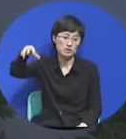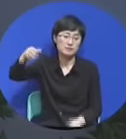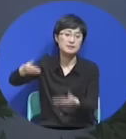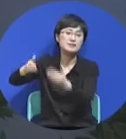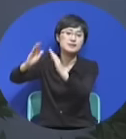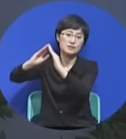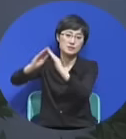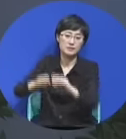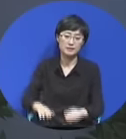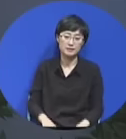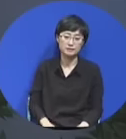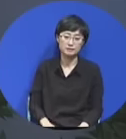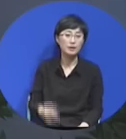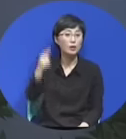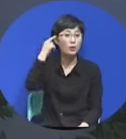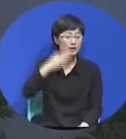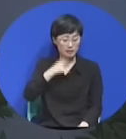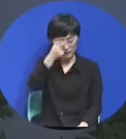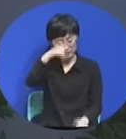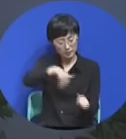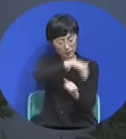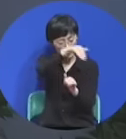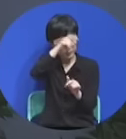제가 그런 기도응답을 받은 거에요.